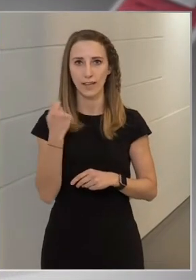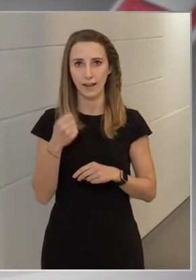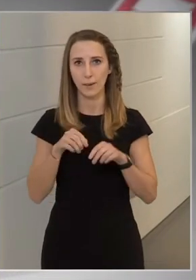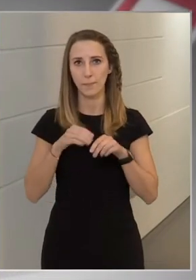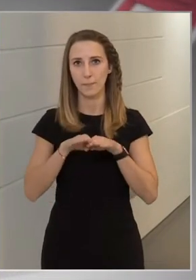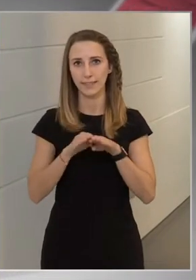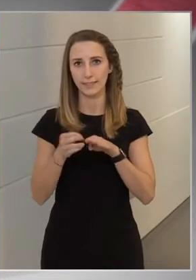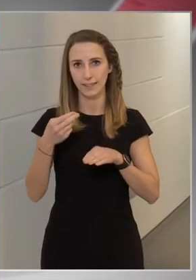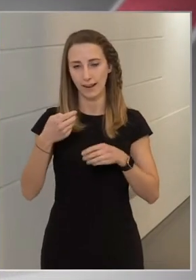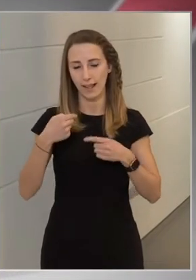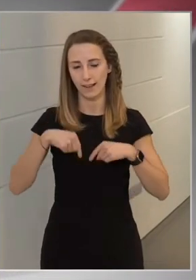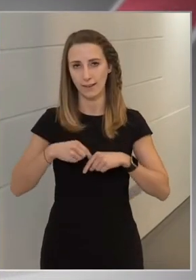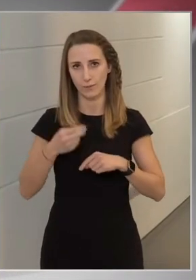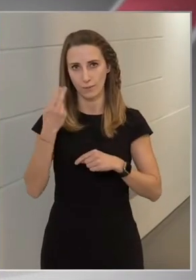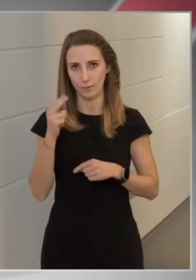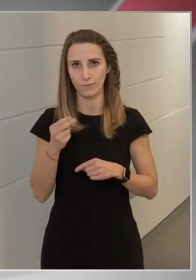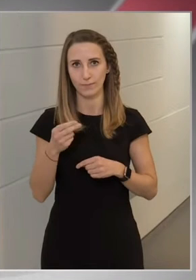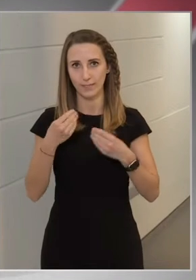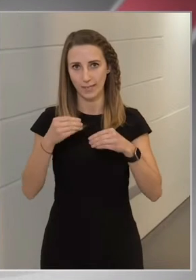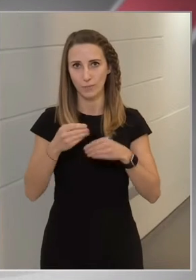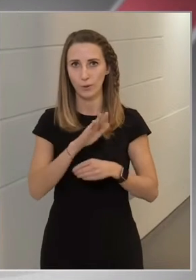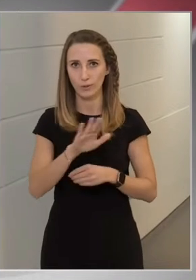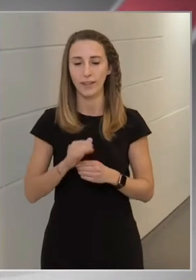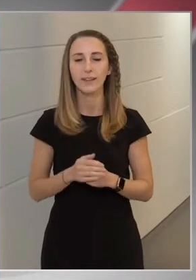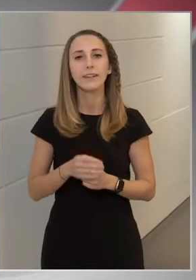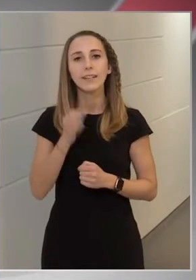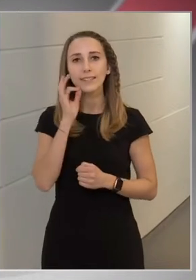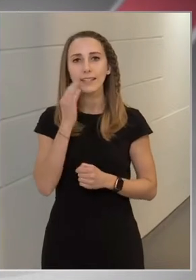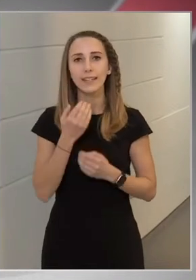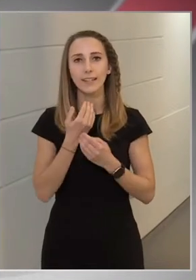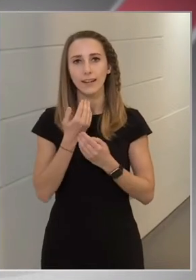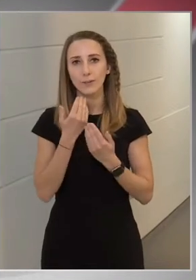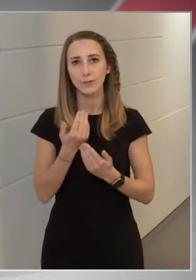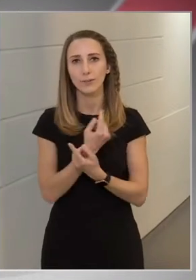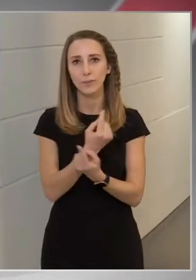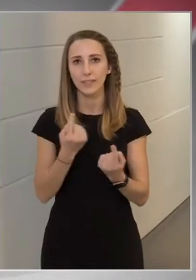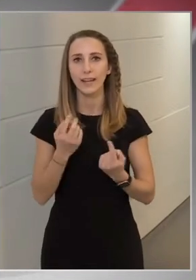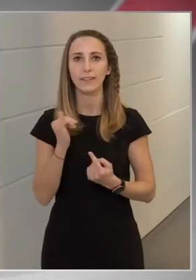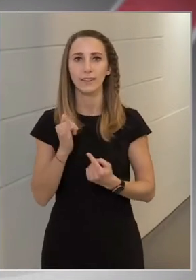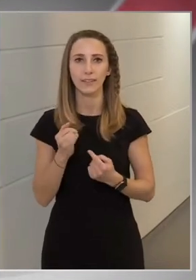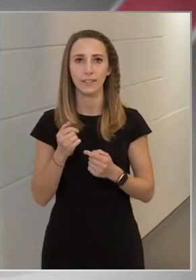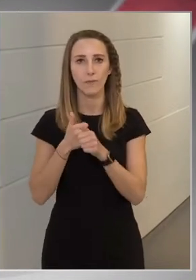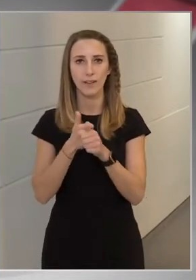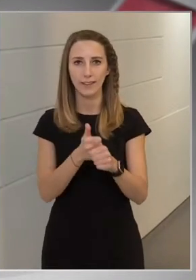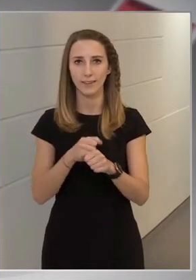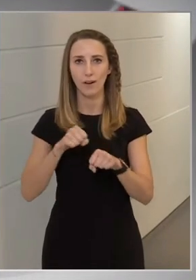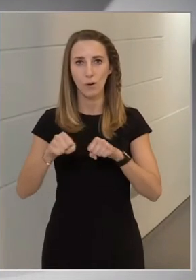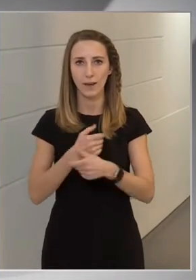Köszönöm szépen, és tisztáttel köszöntök mindenkit, aki követi a kormányinfót.